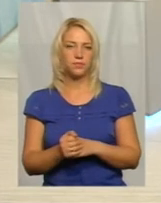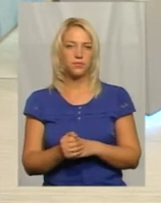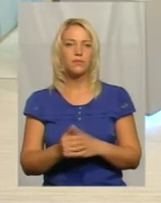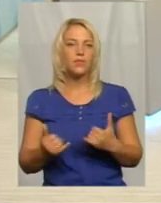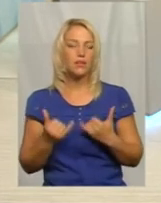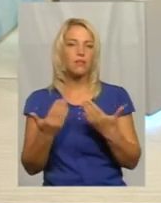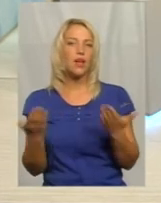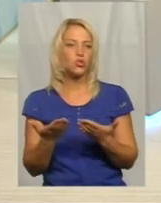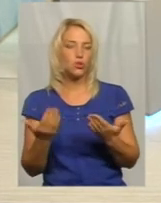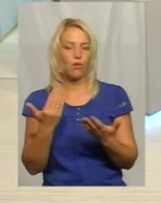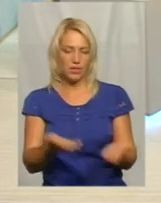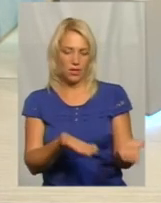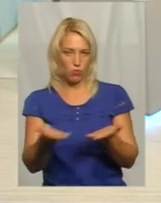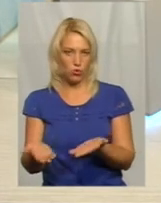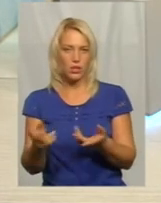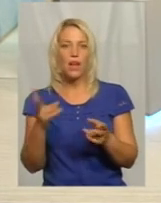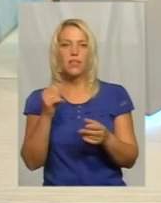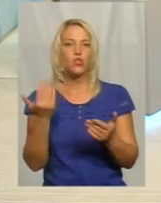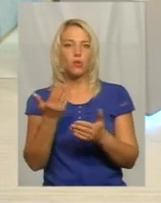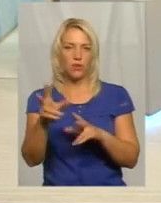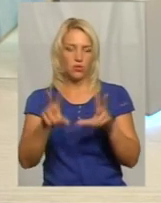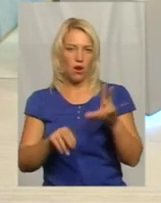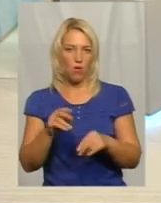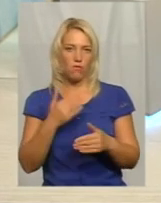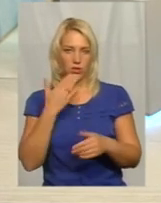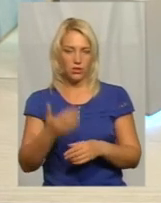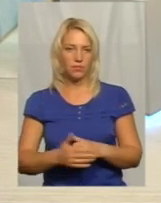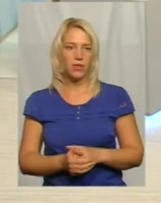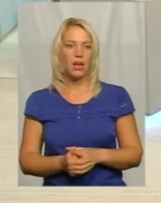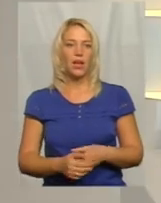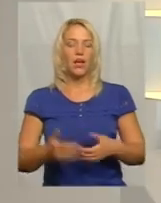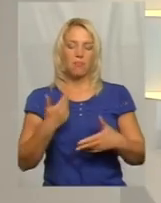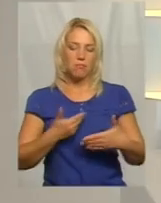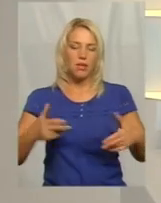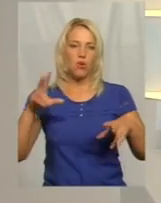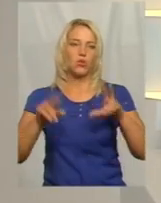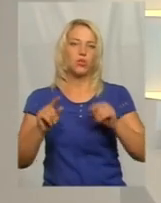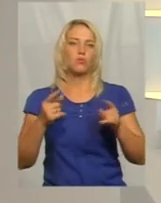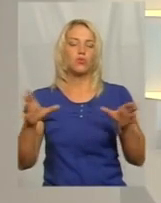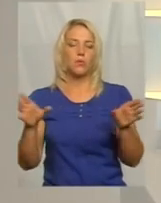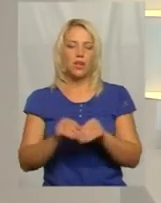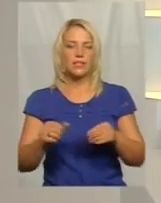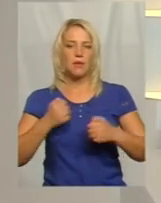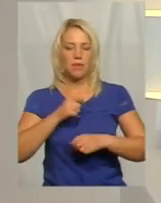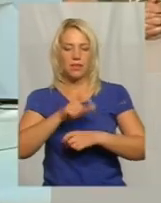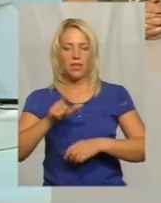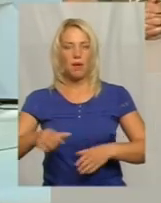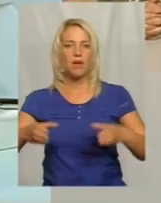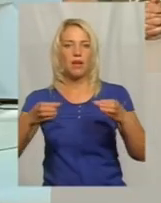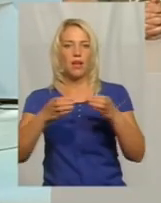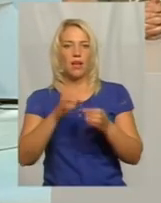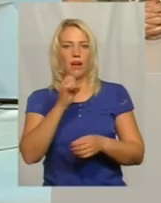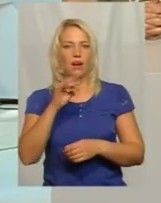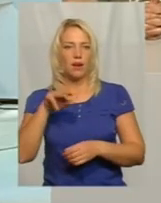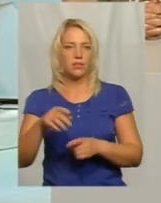Для чого запрошуєте і на що розраховуєте? Ми розраховуємо, тому що зараз ми разом з бійцями 8-го батальйону Арата створили